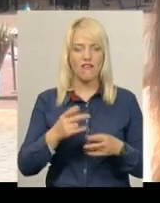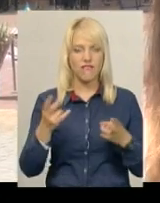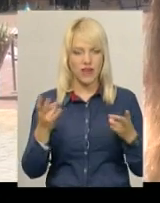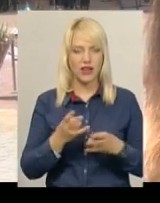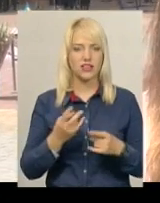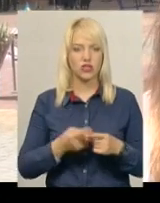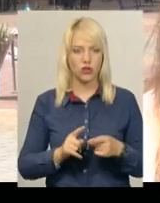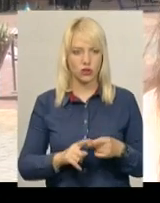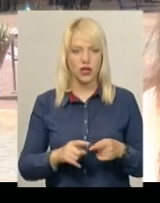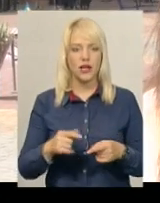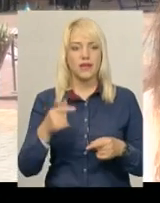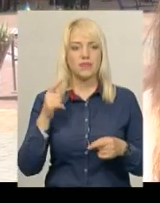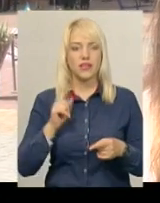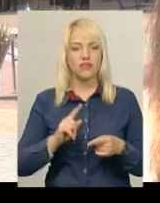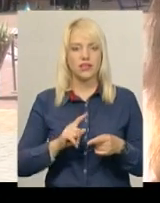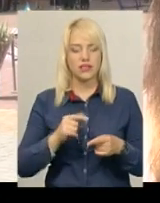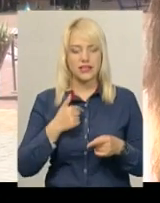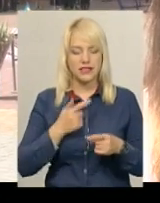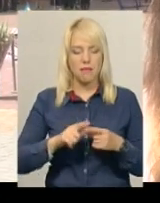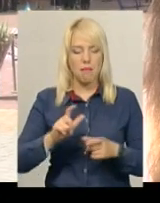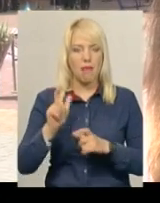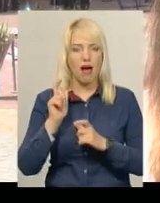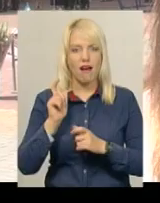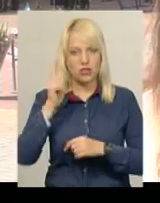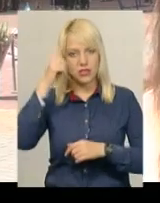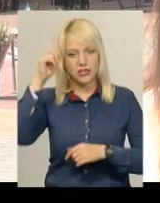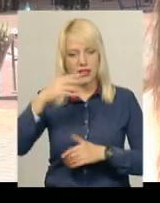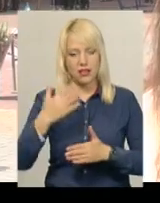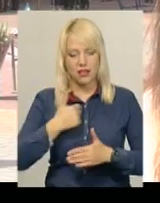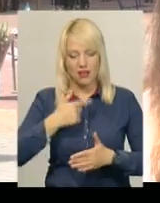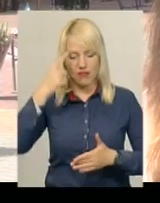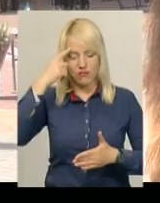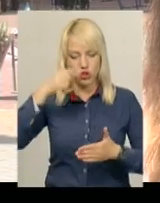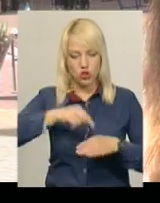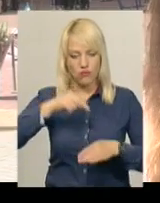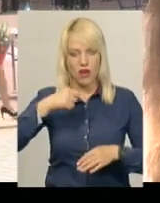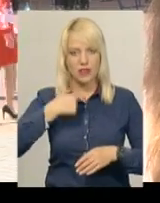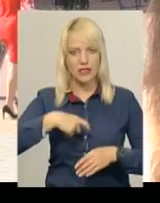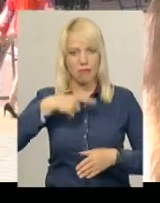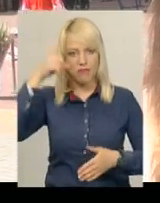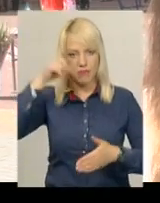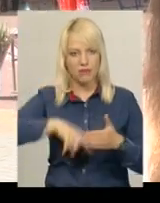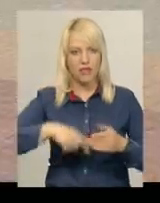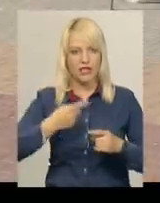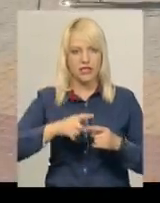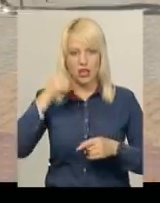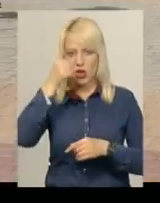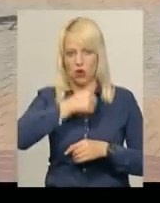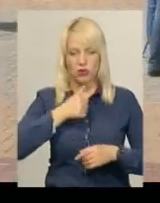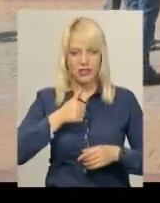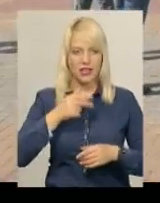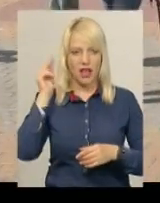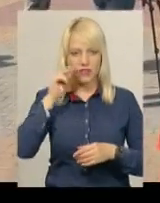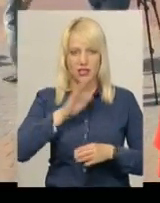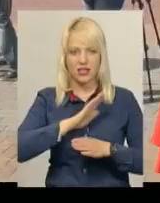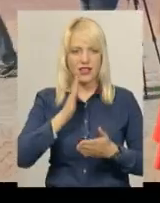багаж знань, з яким я відчуваю себе набагато впевненіше, та я розумію, що всі ці роки навчання не пройшли даремно. Катерина – мамій